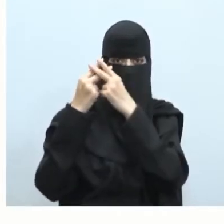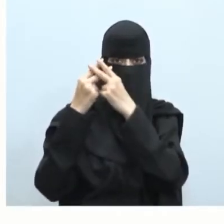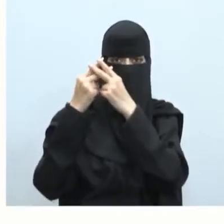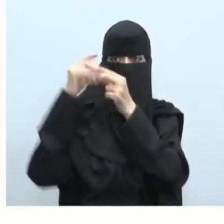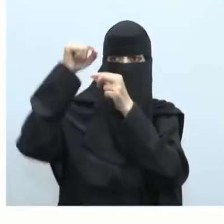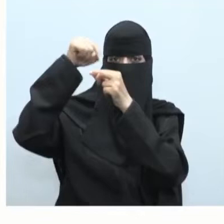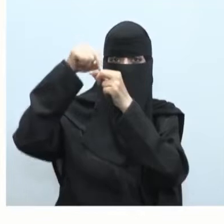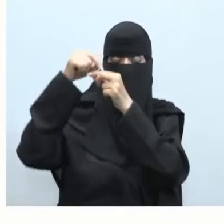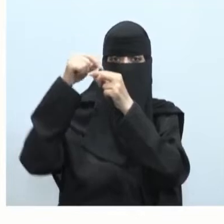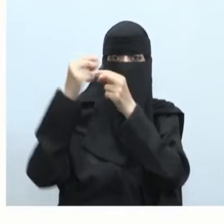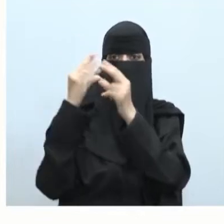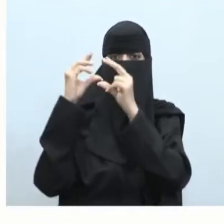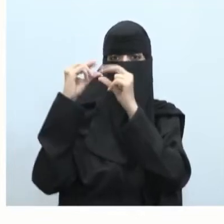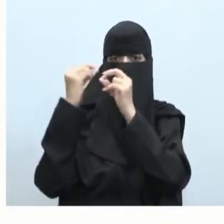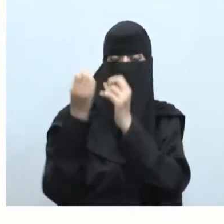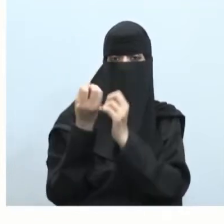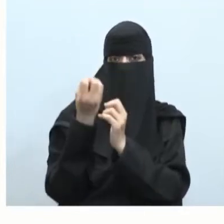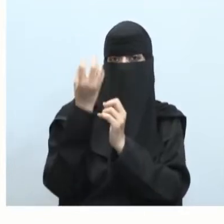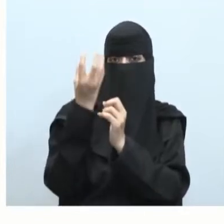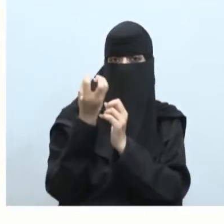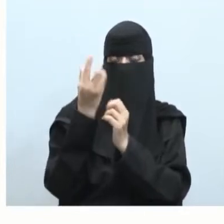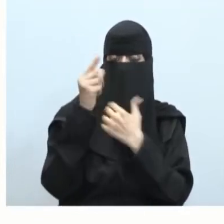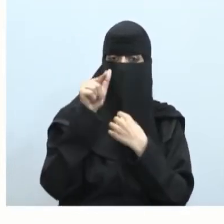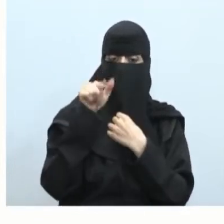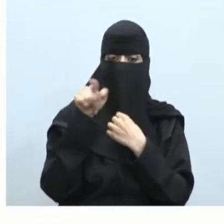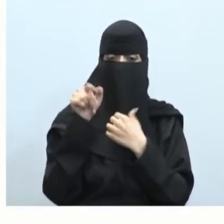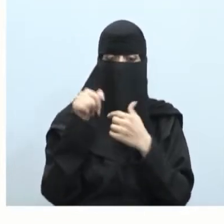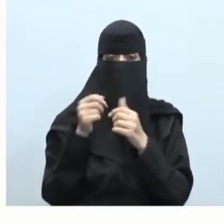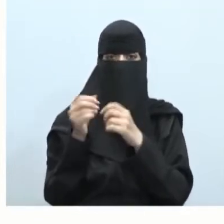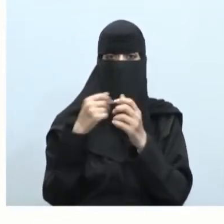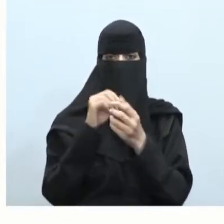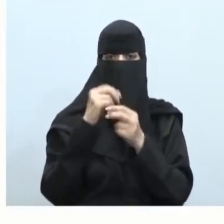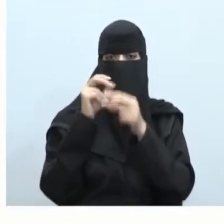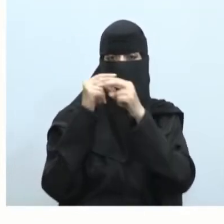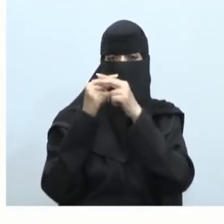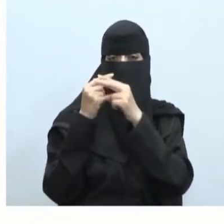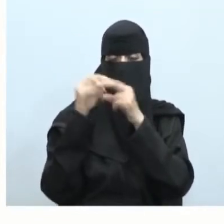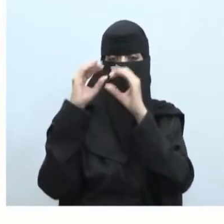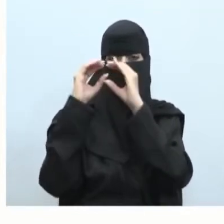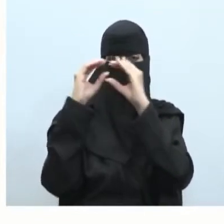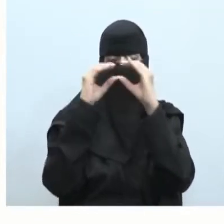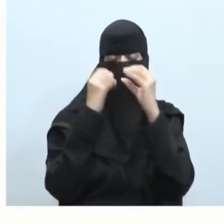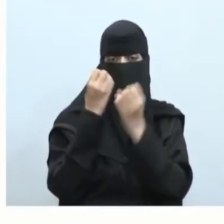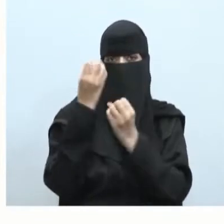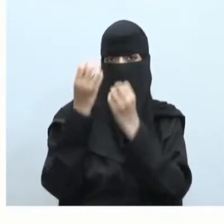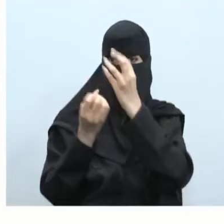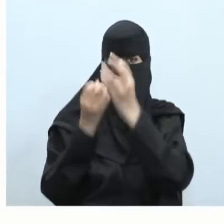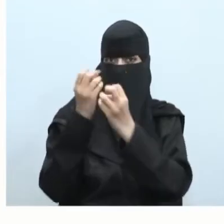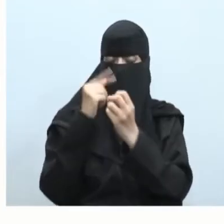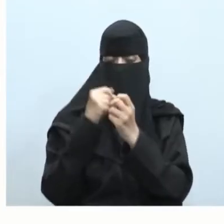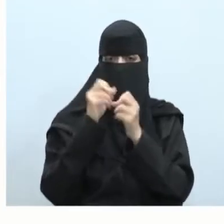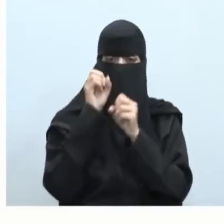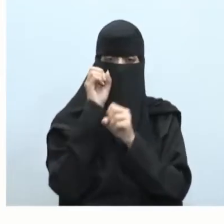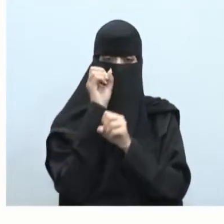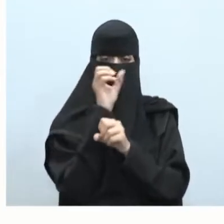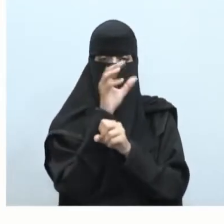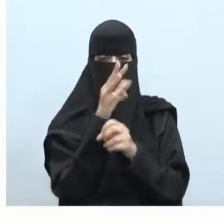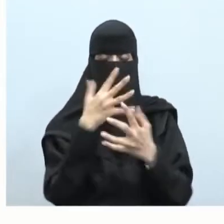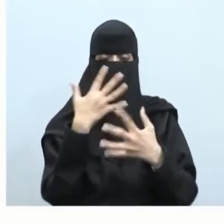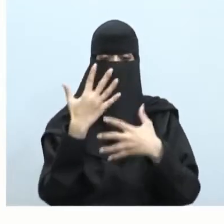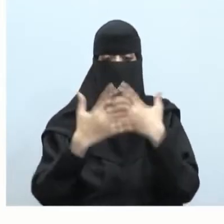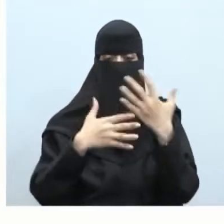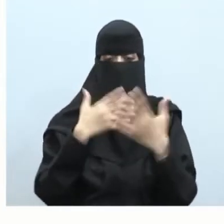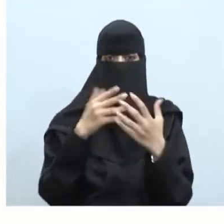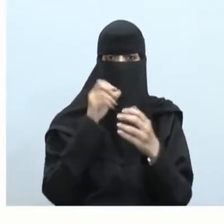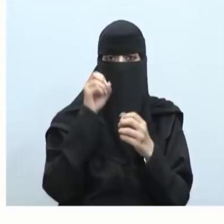على عكس الكواكب إذن النجوم هي عبارة عن مواد ملتهبة تنبعث منها طاقة